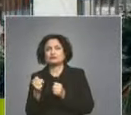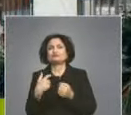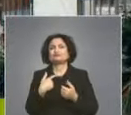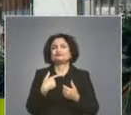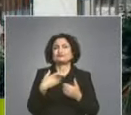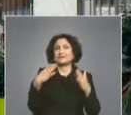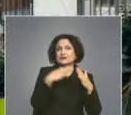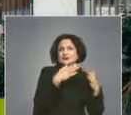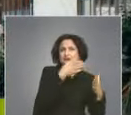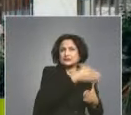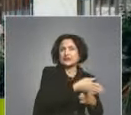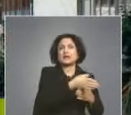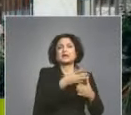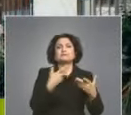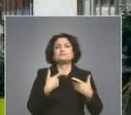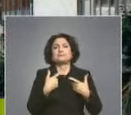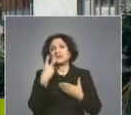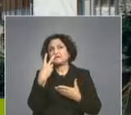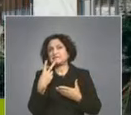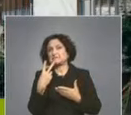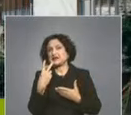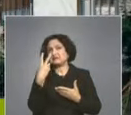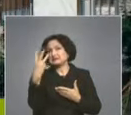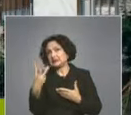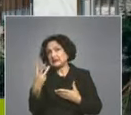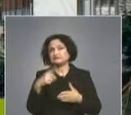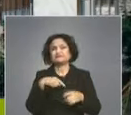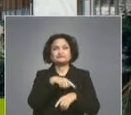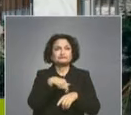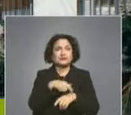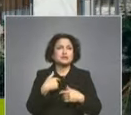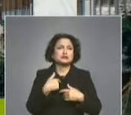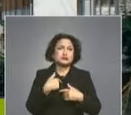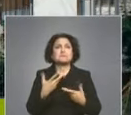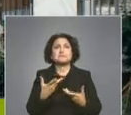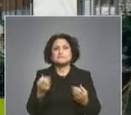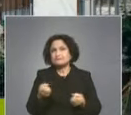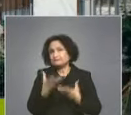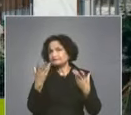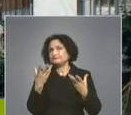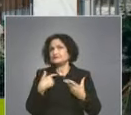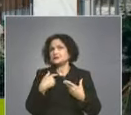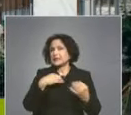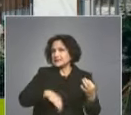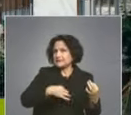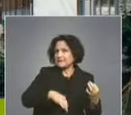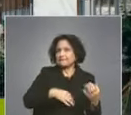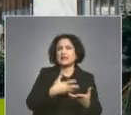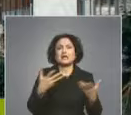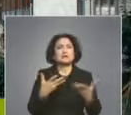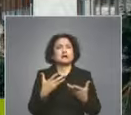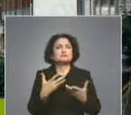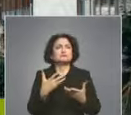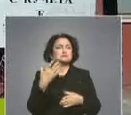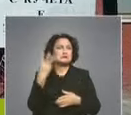Аз ако се прибирам в 2,5-3, ще имам много повече време да свира до 5-6.